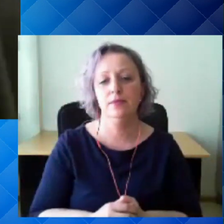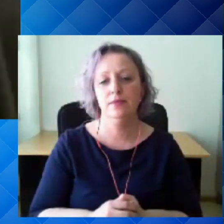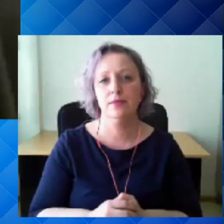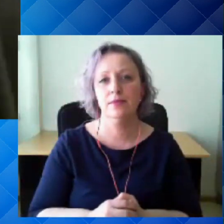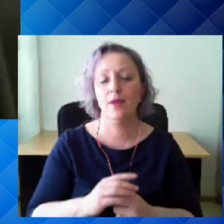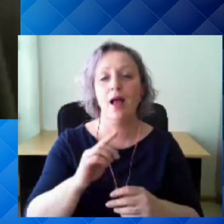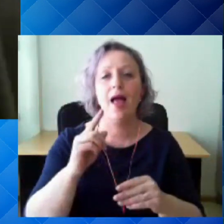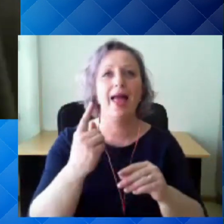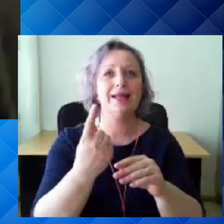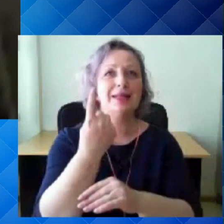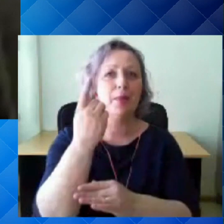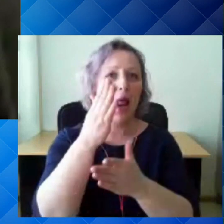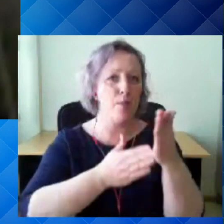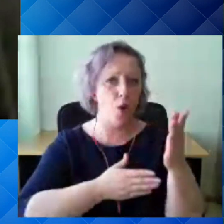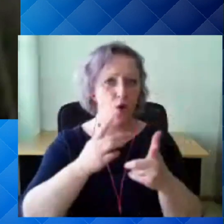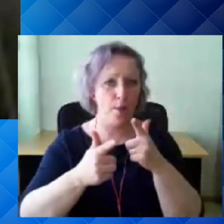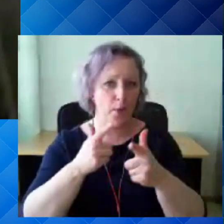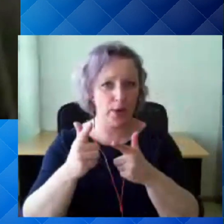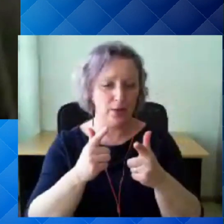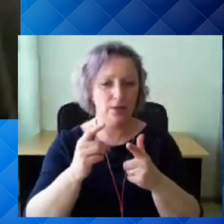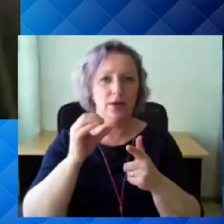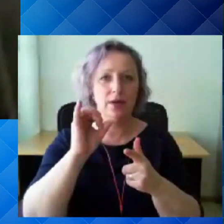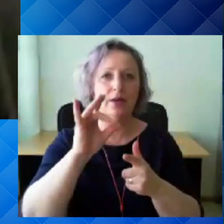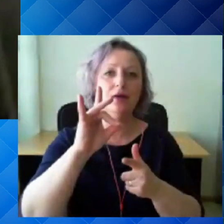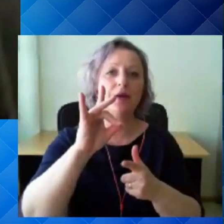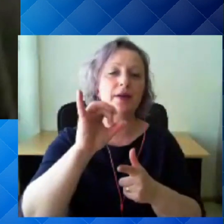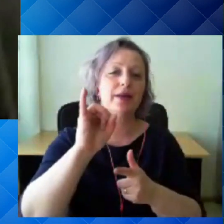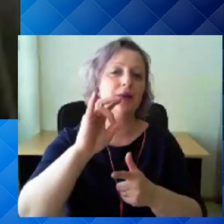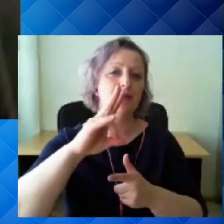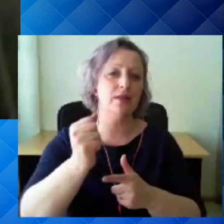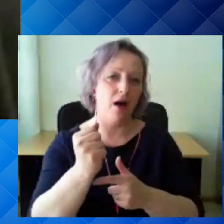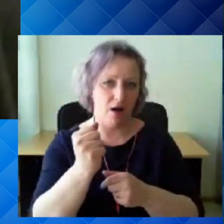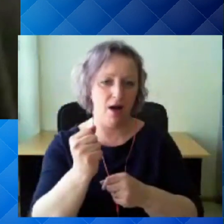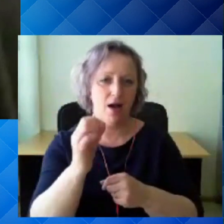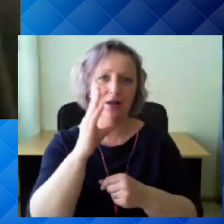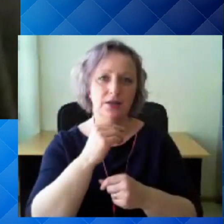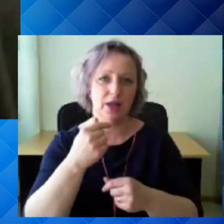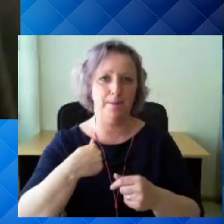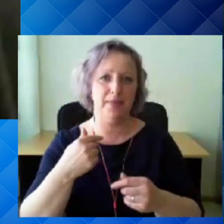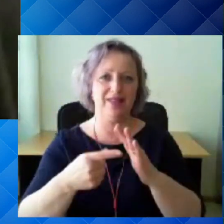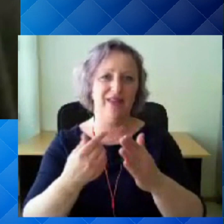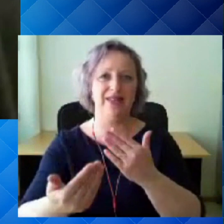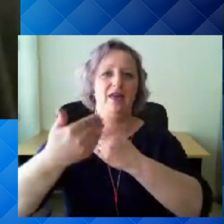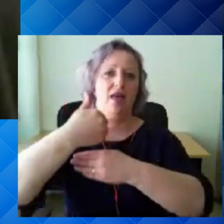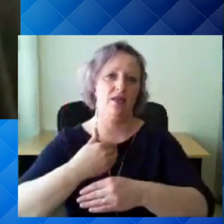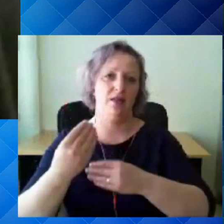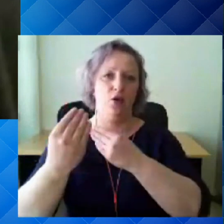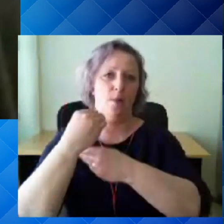Esimene pool, loomulikult, Irina saab mind veel täiendada,